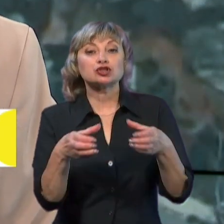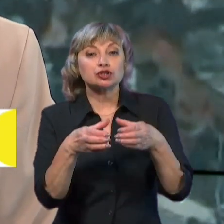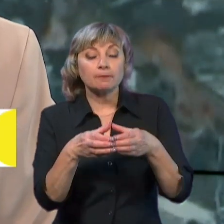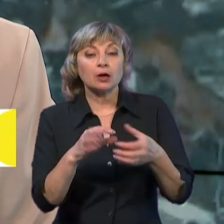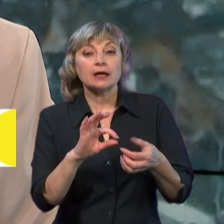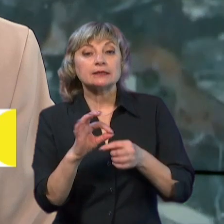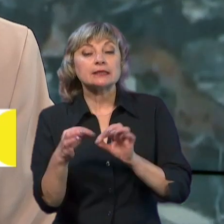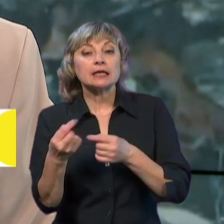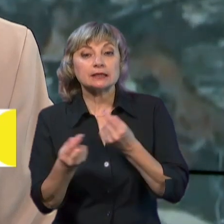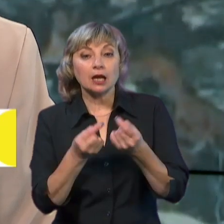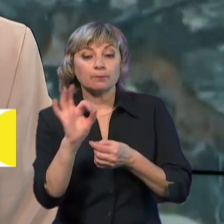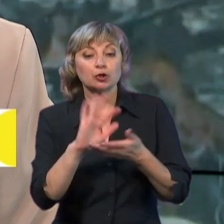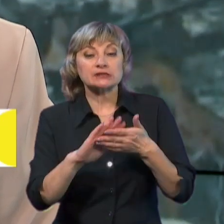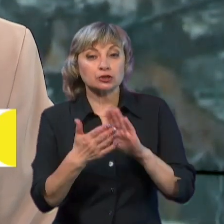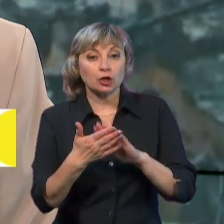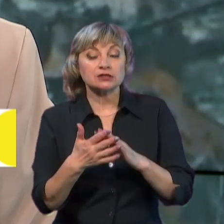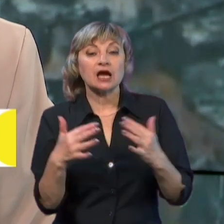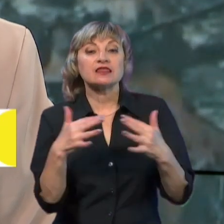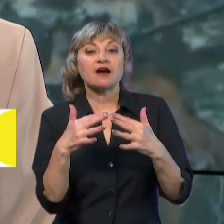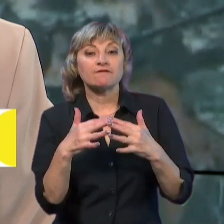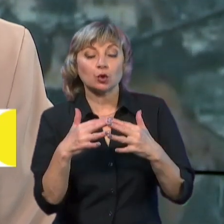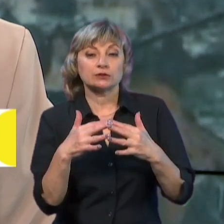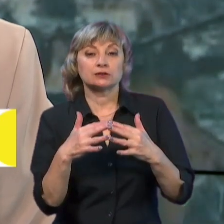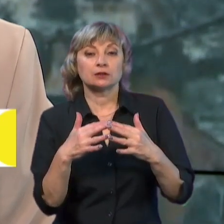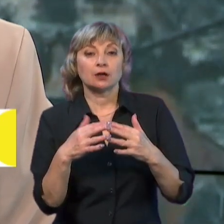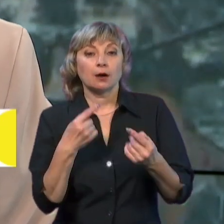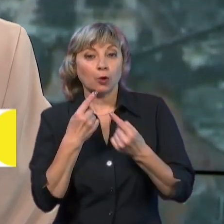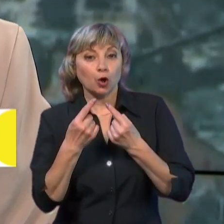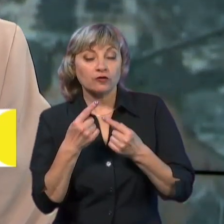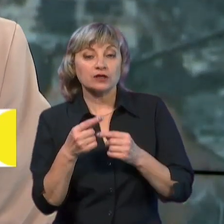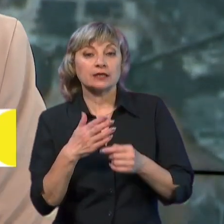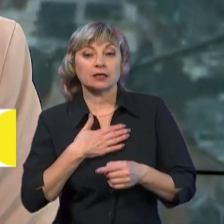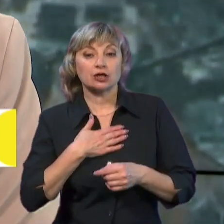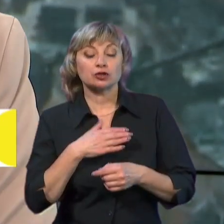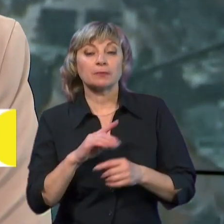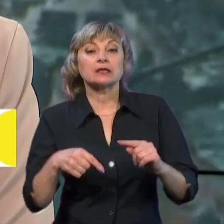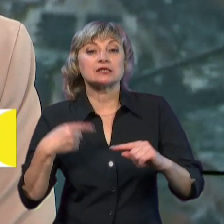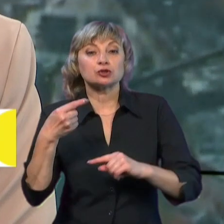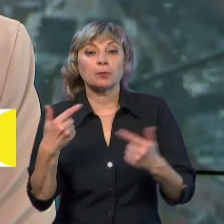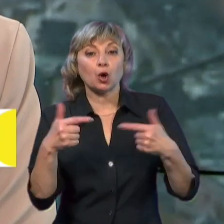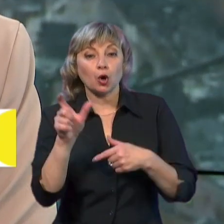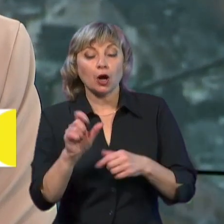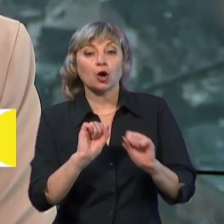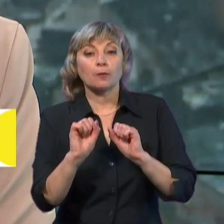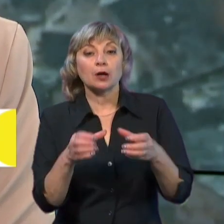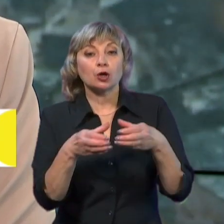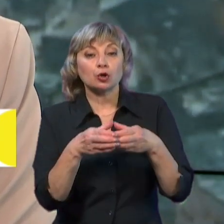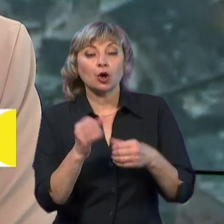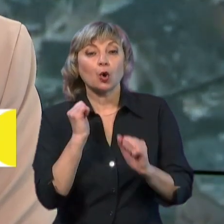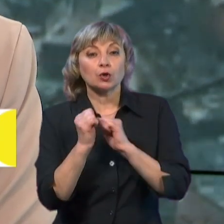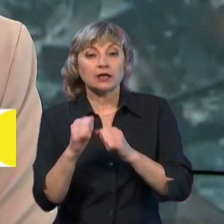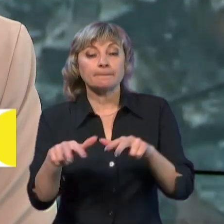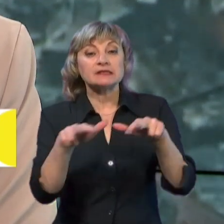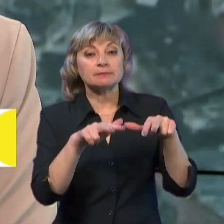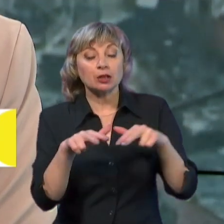Детальніше про ситуацію на фронті. Поговоримо із нашим наступним гостем. Це командир роти ударних